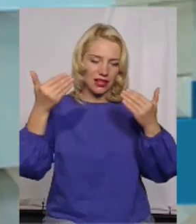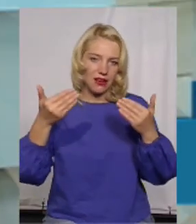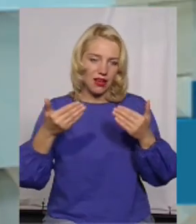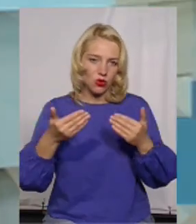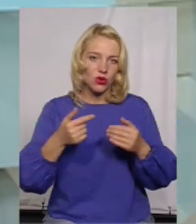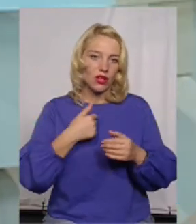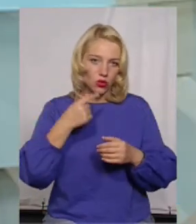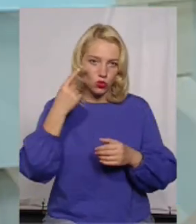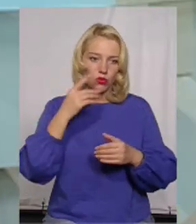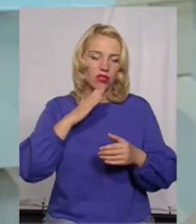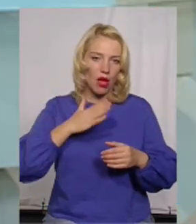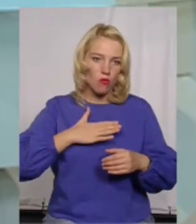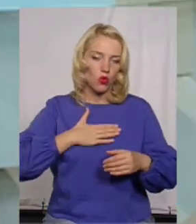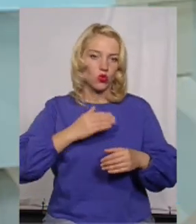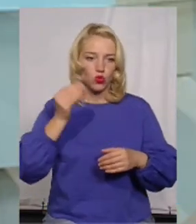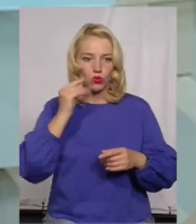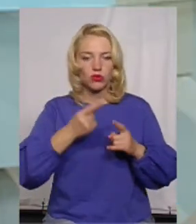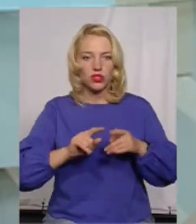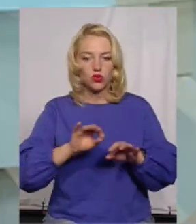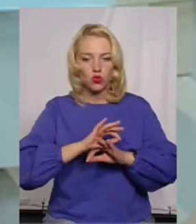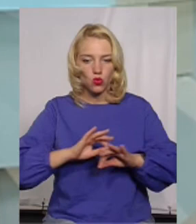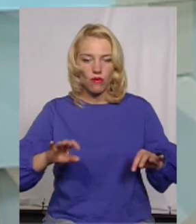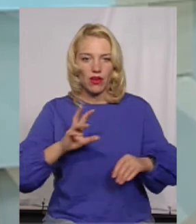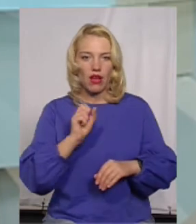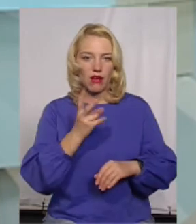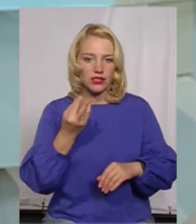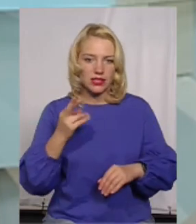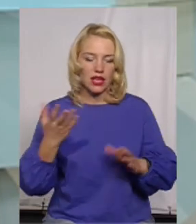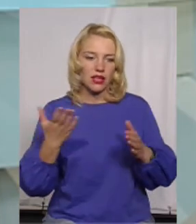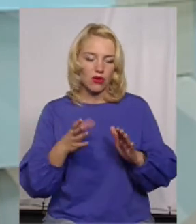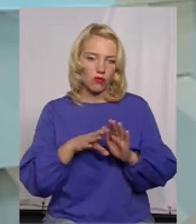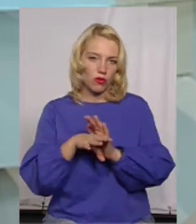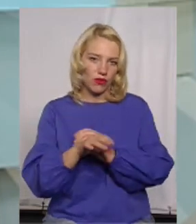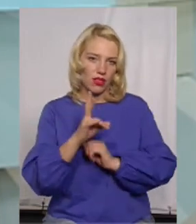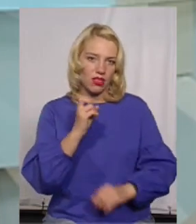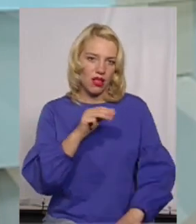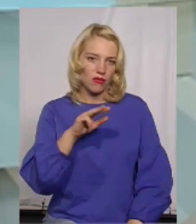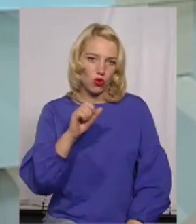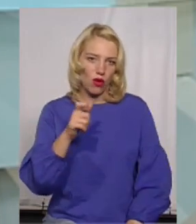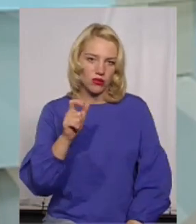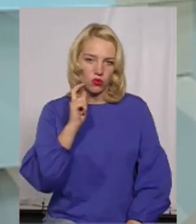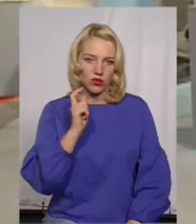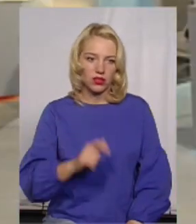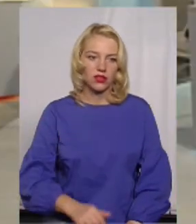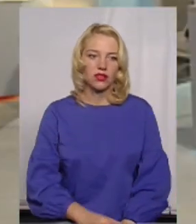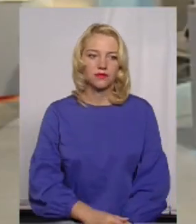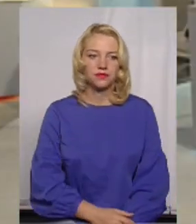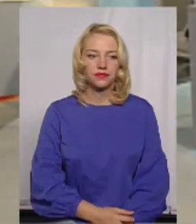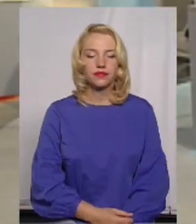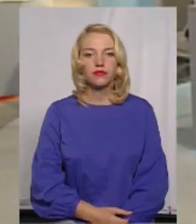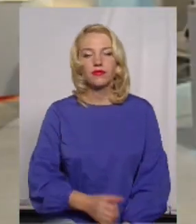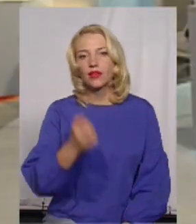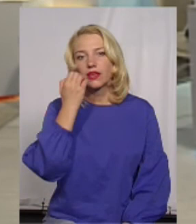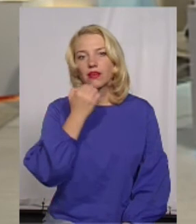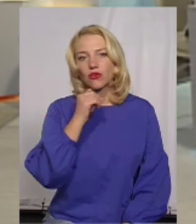на мою думку, це дійсно дуже чудова акція, яку впровадив НАК «Нафтогаз Україна». Дякуємо за